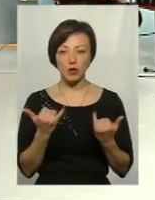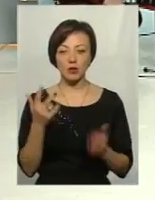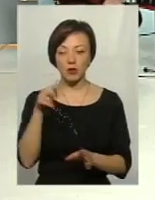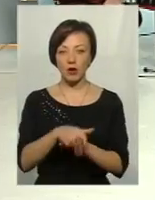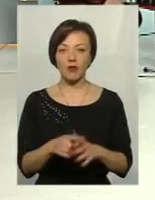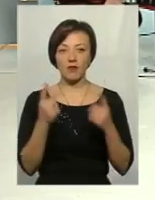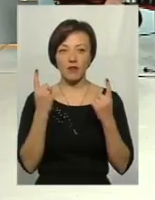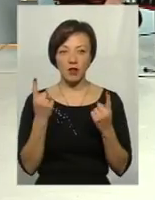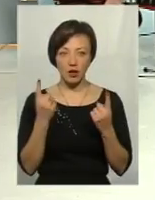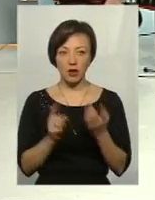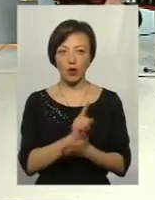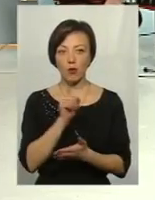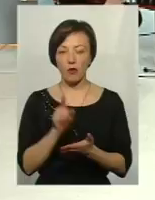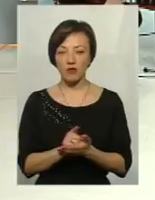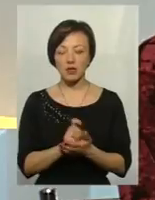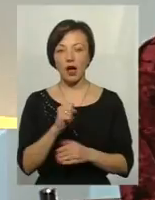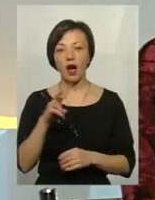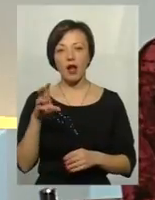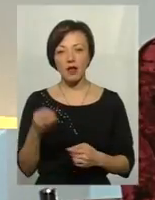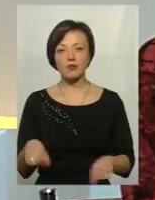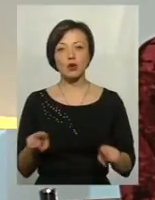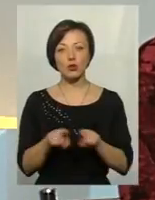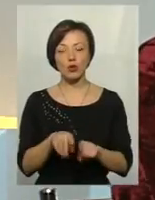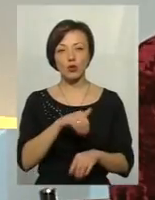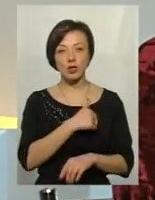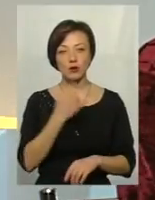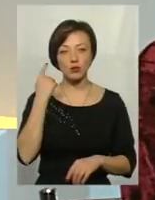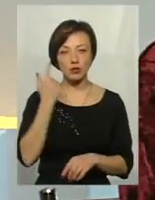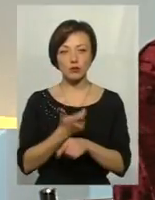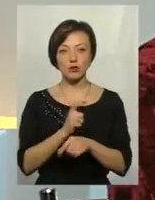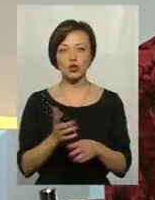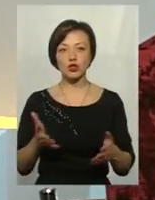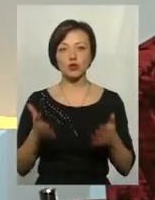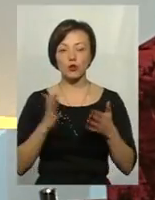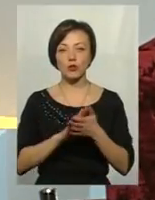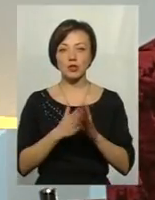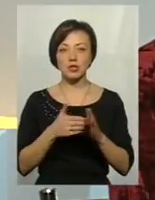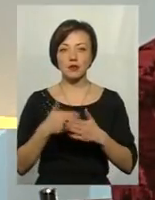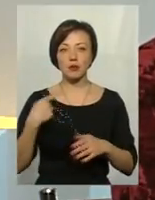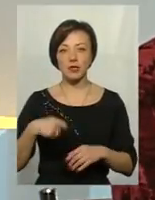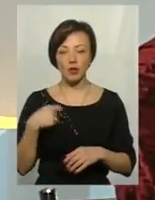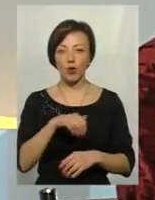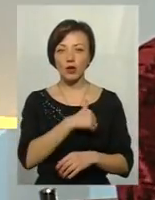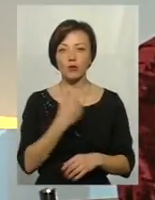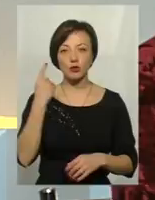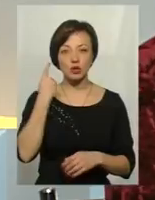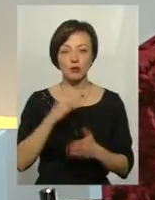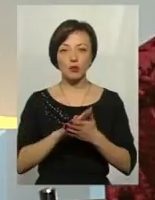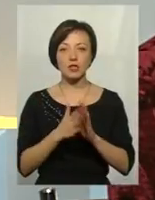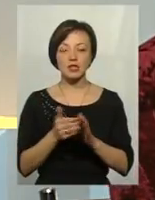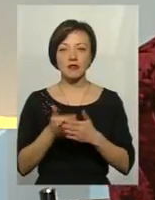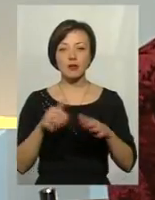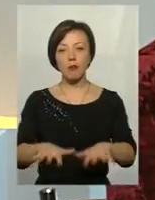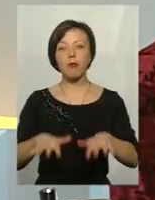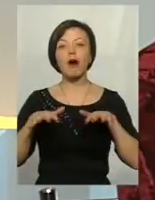покладені дуже великі обов'язки. Але я все одно хотіла б почути більш чітку позицію від президента. Я хотіла б почути позицію від